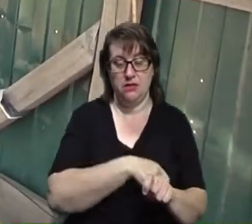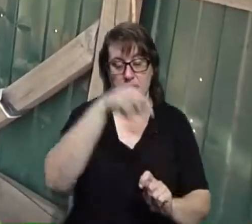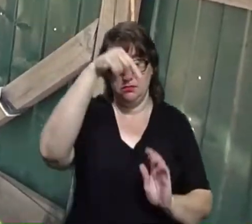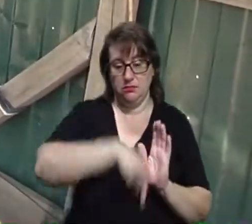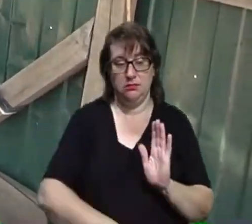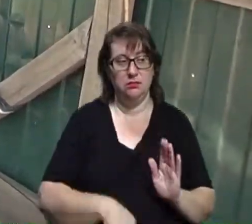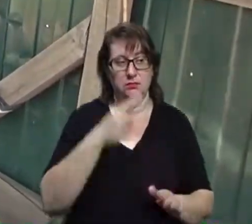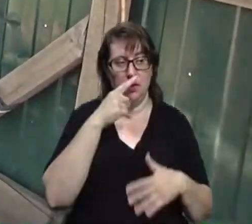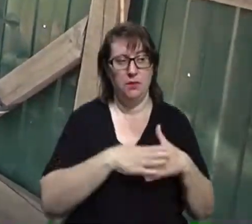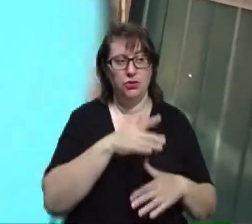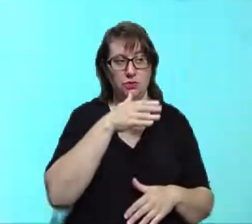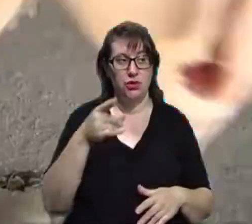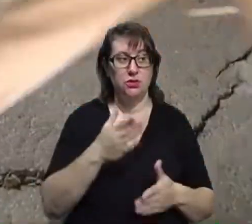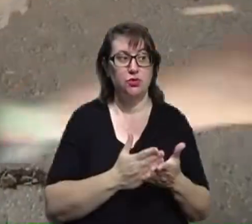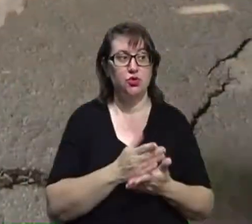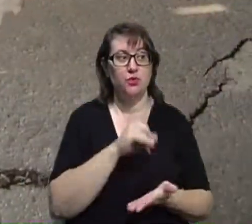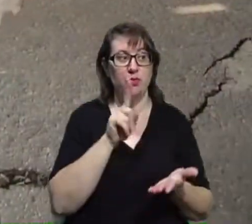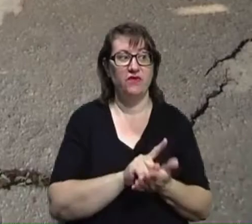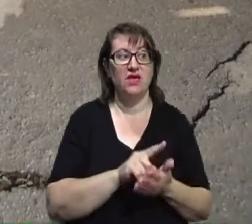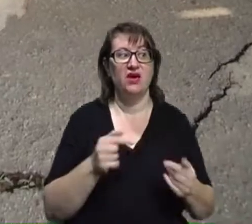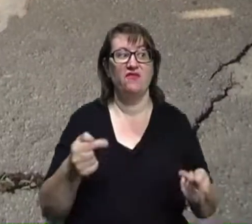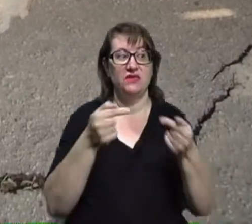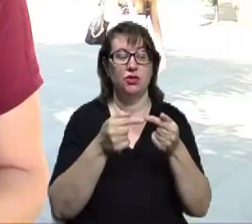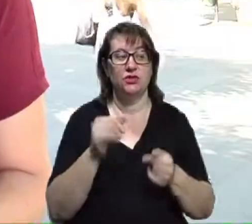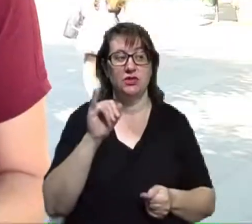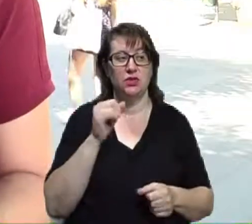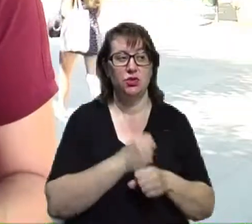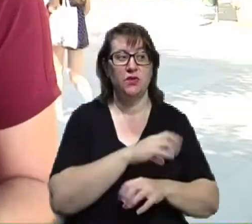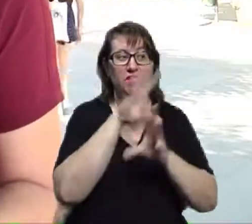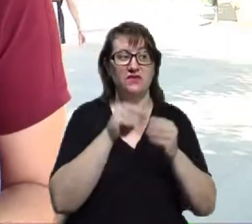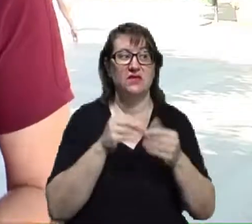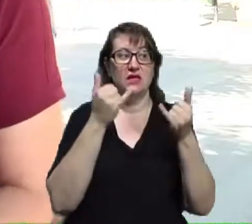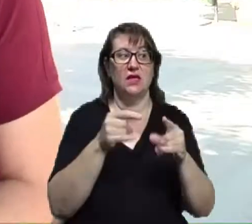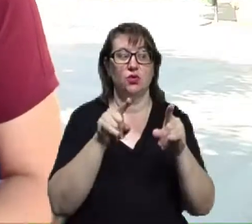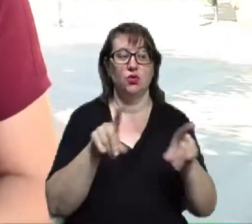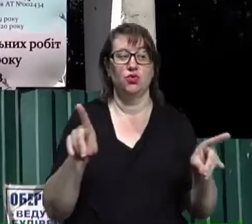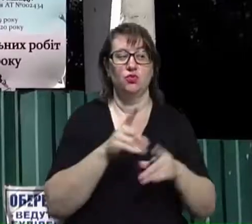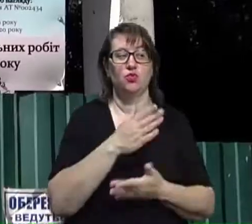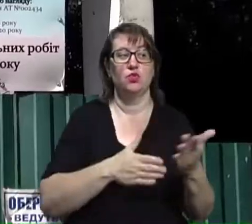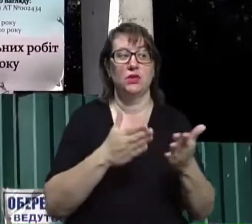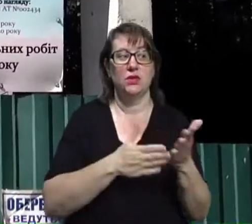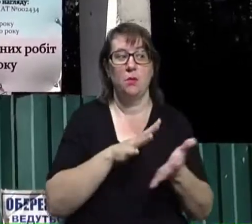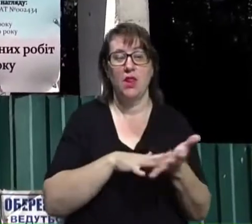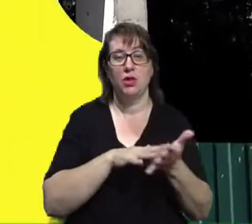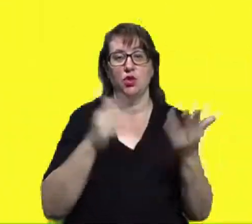всі служби повинні визначитися і зробити все для того, щоб уникнути подальшого провалі».